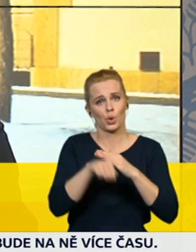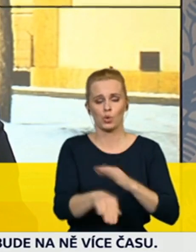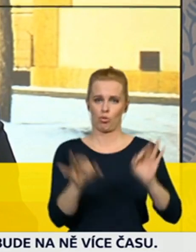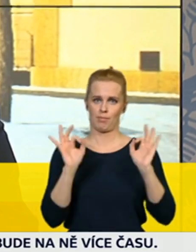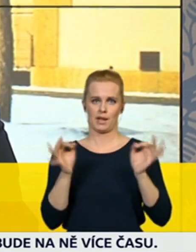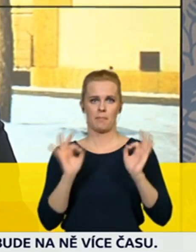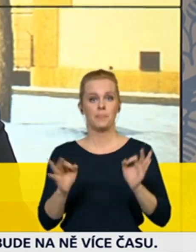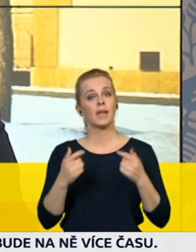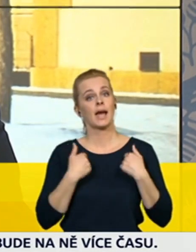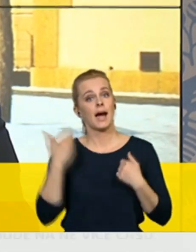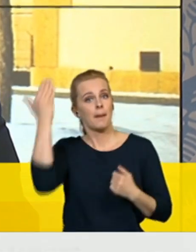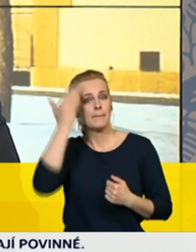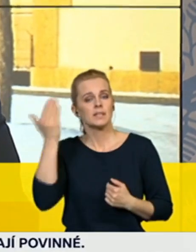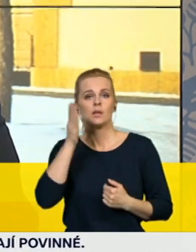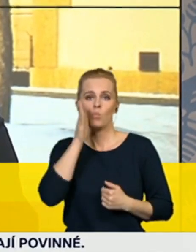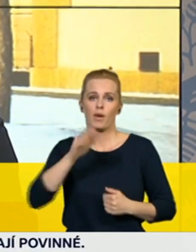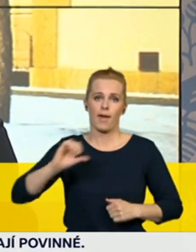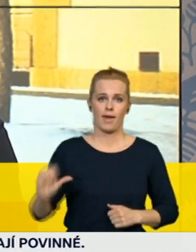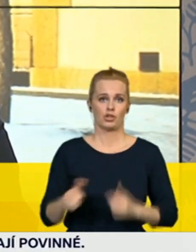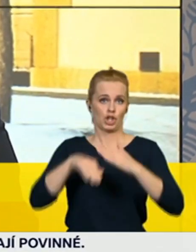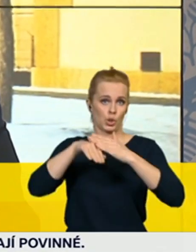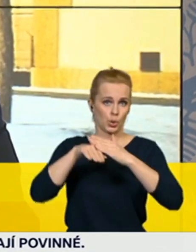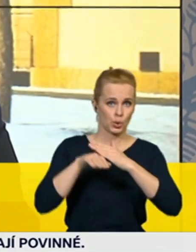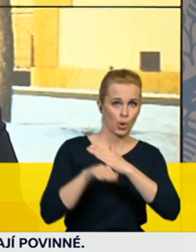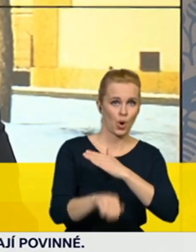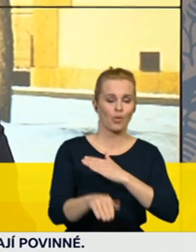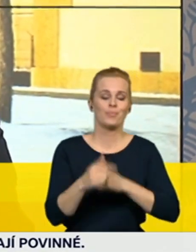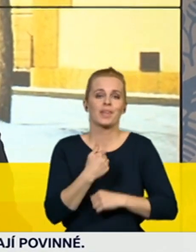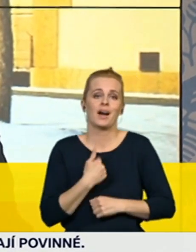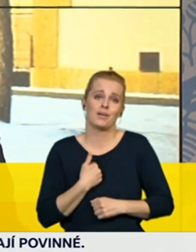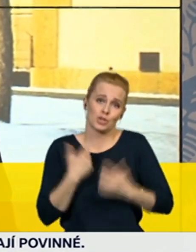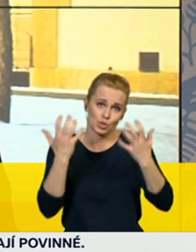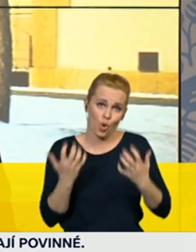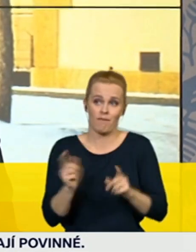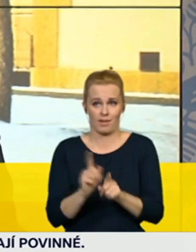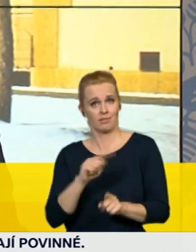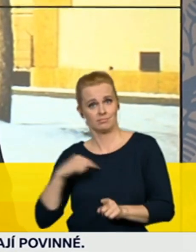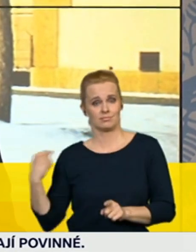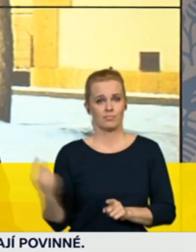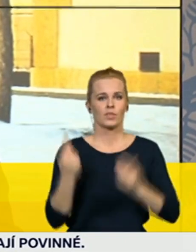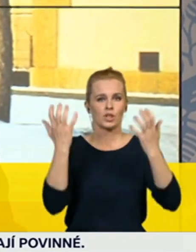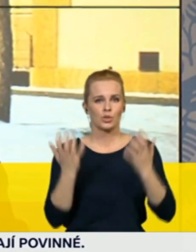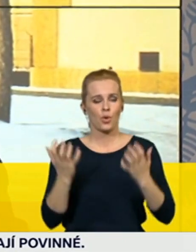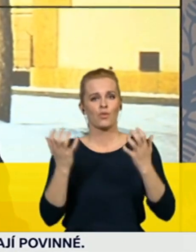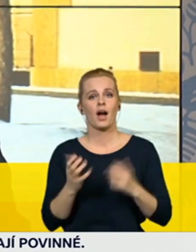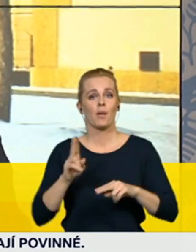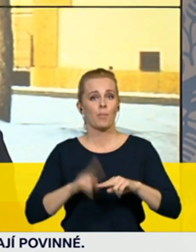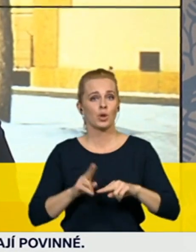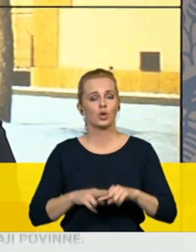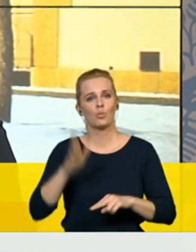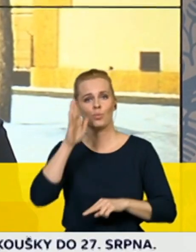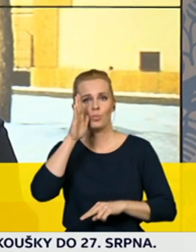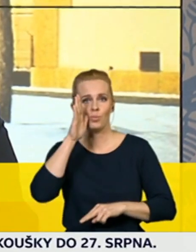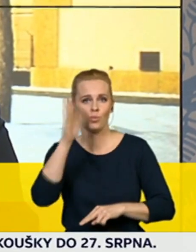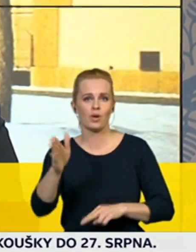rychle blížíme k nějakému bodu, ve kterém přijdou na témat neprávě otázky, které spíše